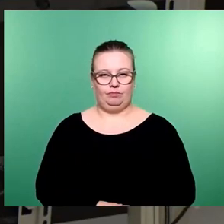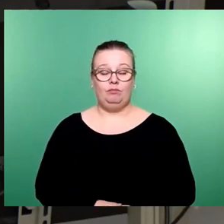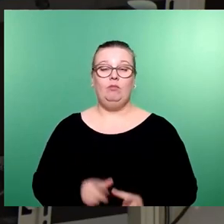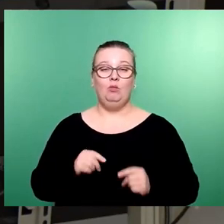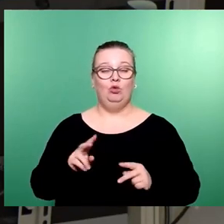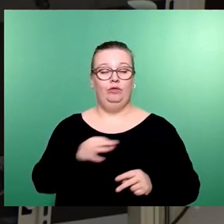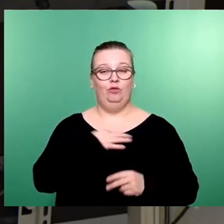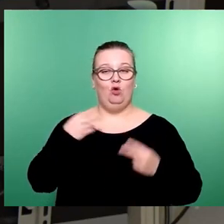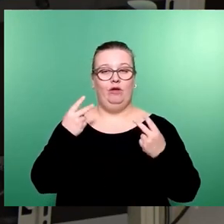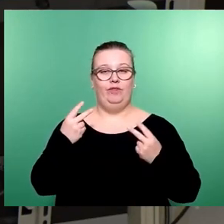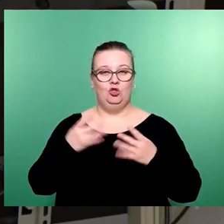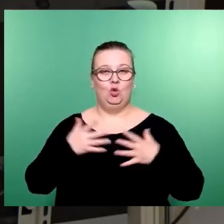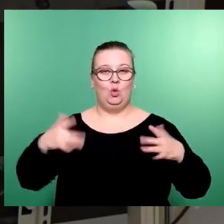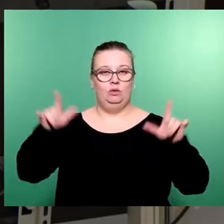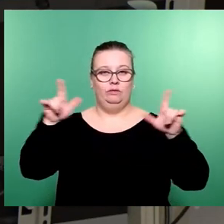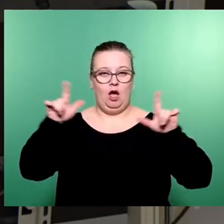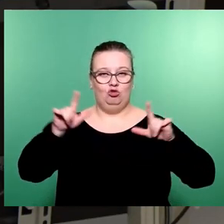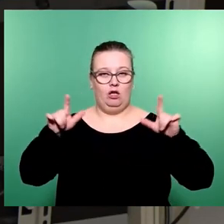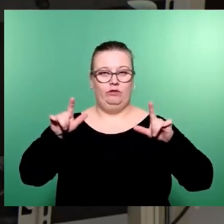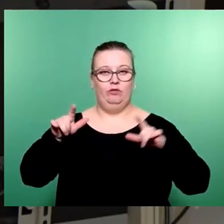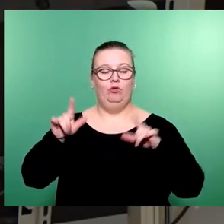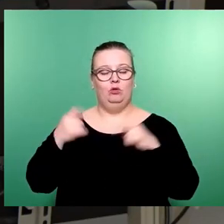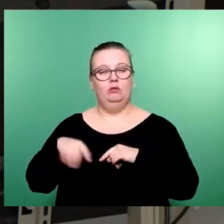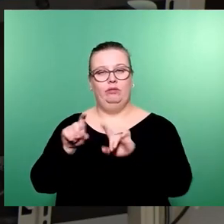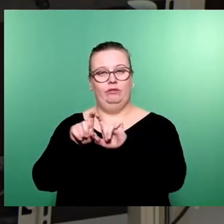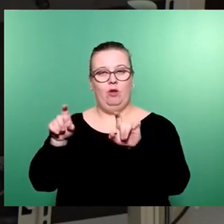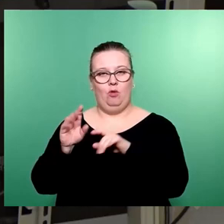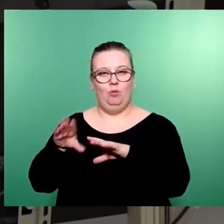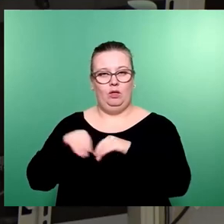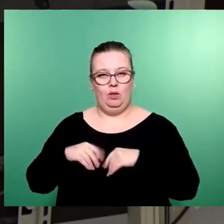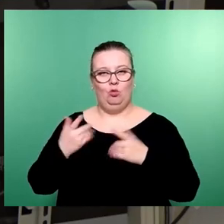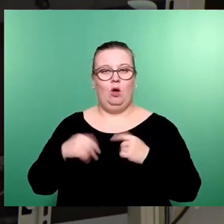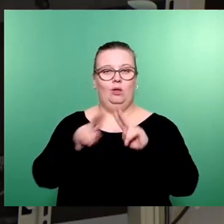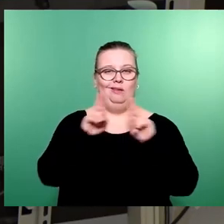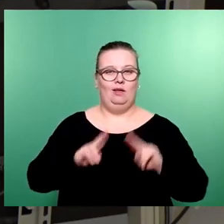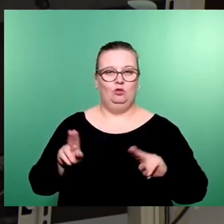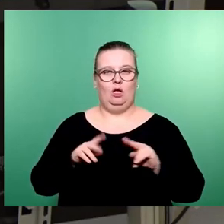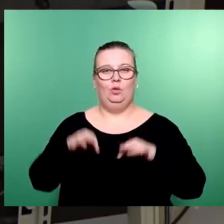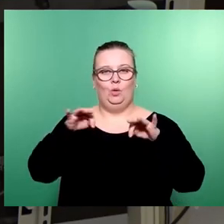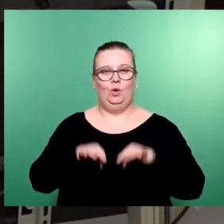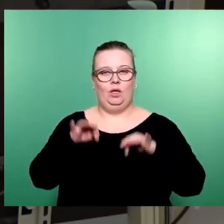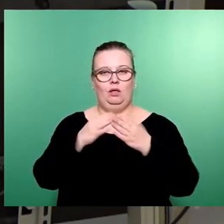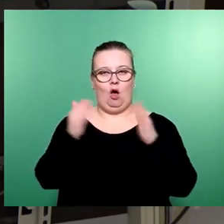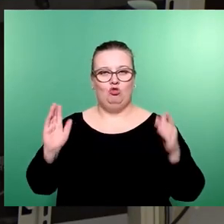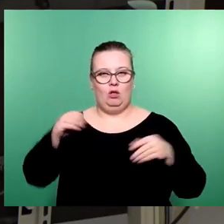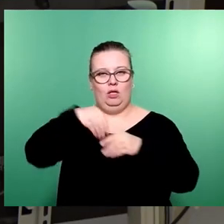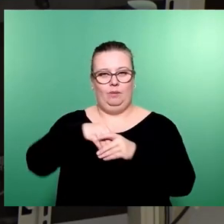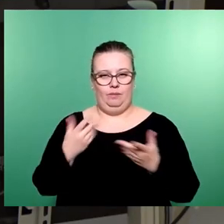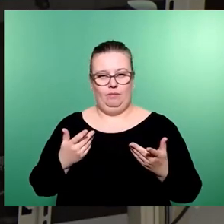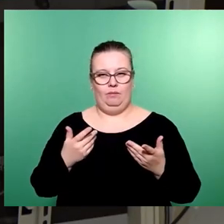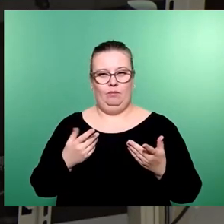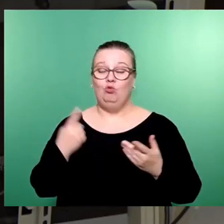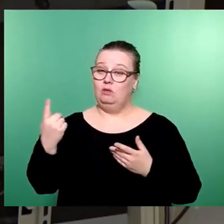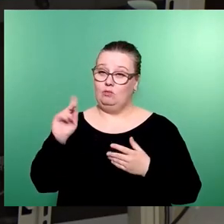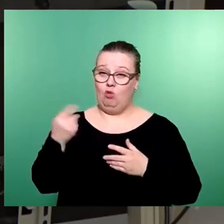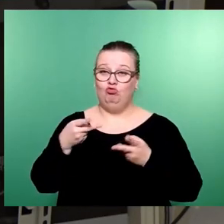wichtig, dass das Thema Großveranstaltungen über die DMG angegangen wird und die Konzeption einer internationalen Hygieneausstellung mit enthalten ist, die Johannes Lichty auch vom